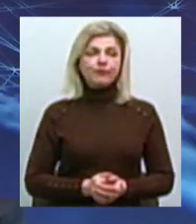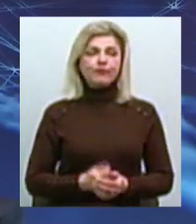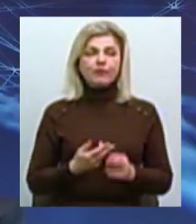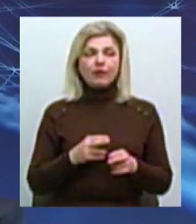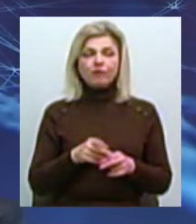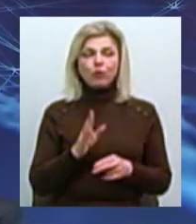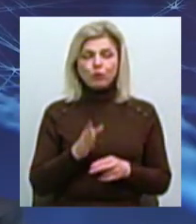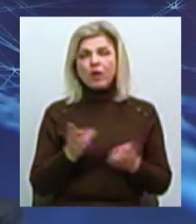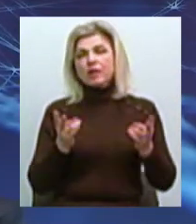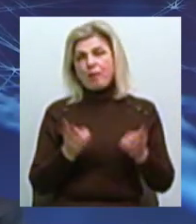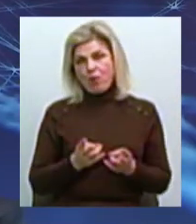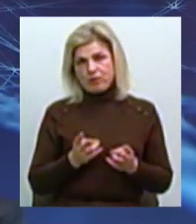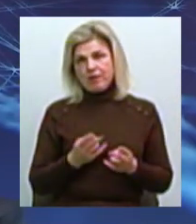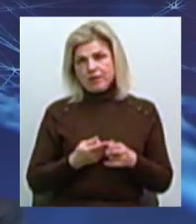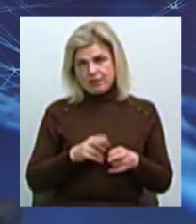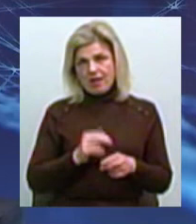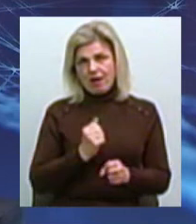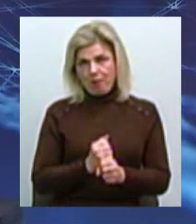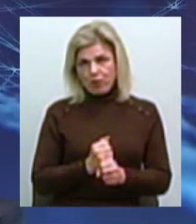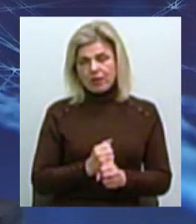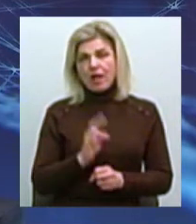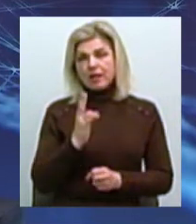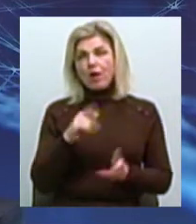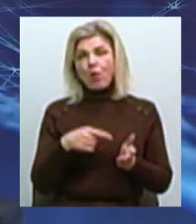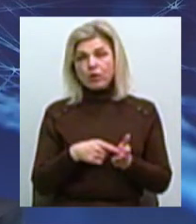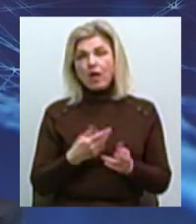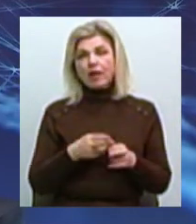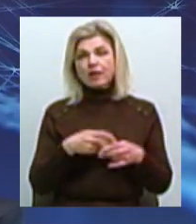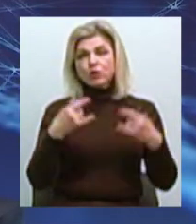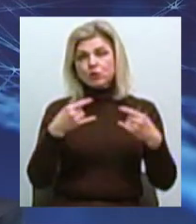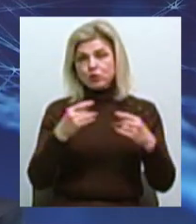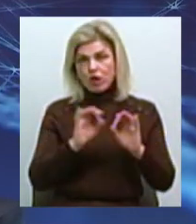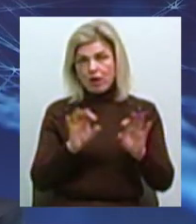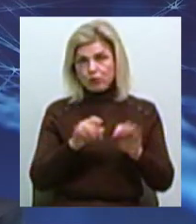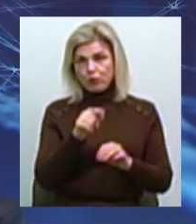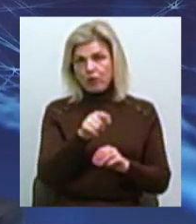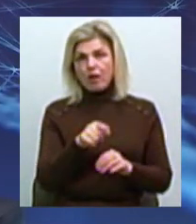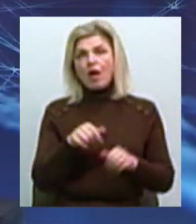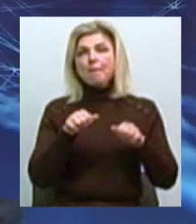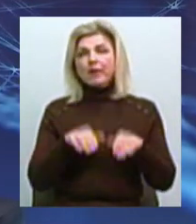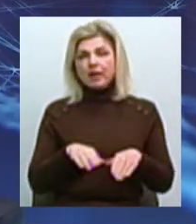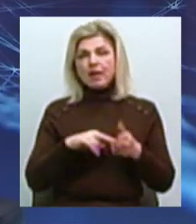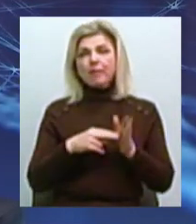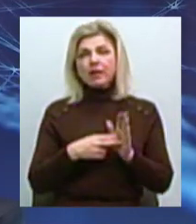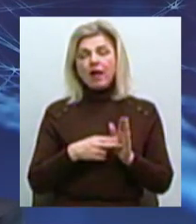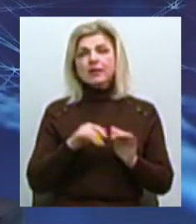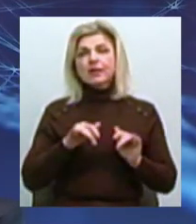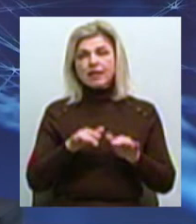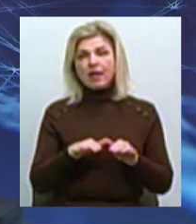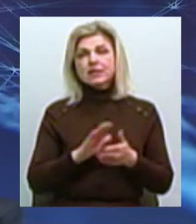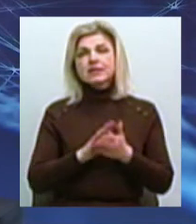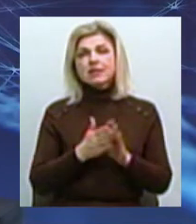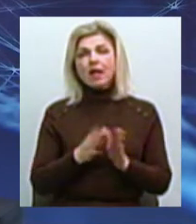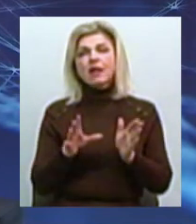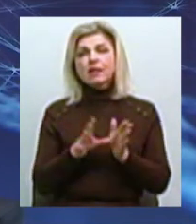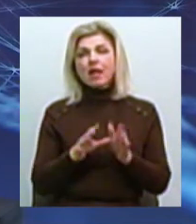просто необхідність це робити. До речі, в місті Миколаїві щодо цього сюжету прийнятий план дії сталого енергетичного розвитку